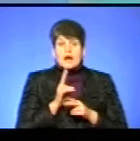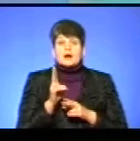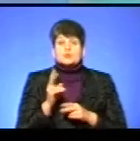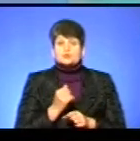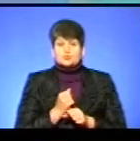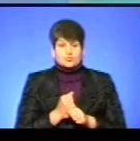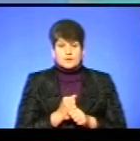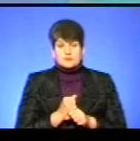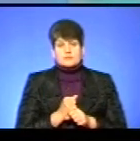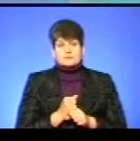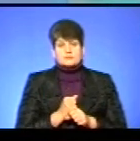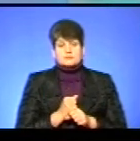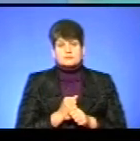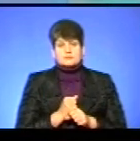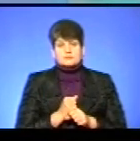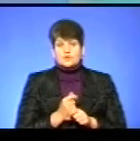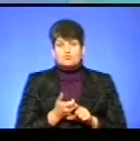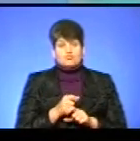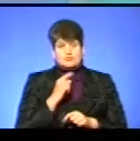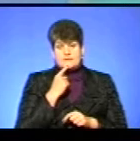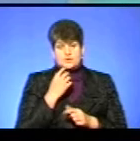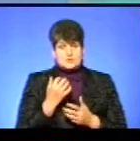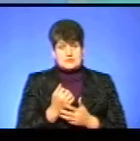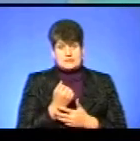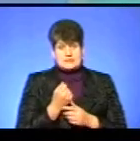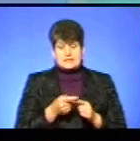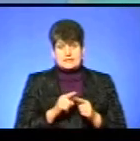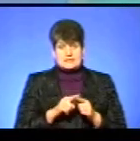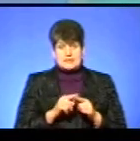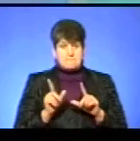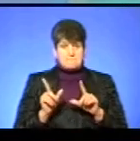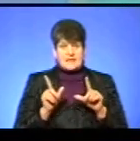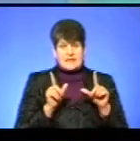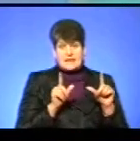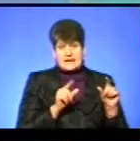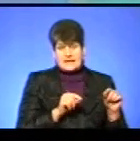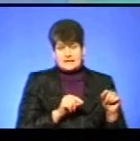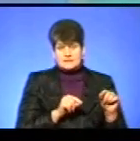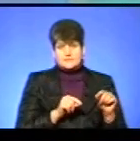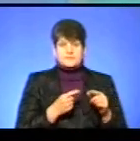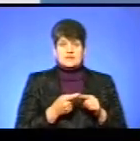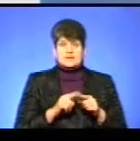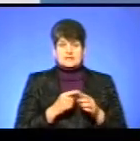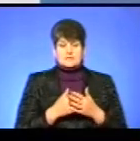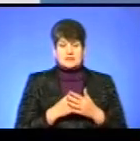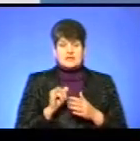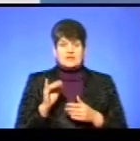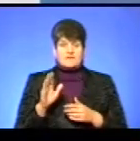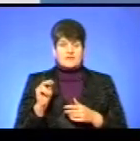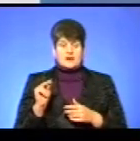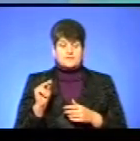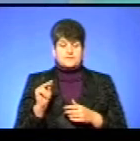зробив, то тут вже дуже важко знайти, тому що це на перельоті. І то, що ви казали, наприклад, що на Івачівському,